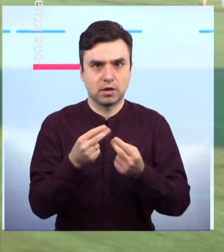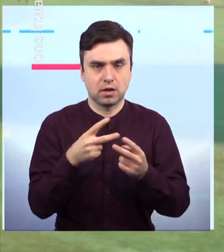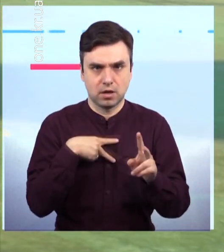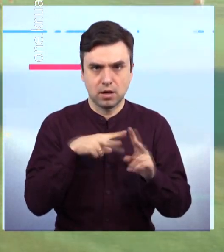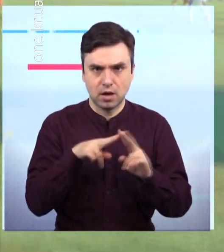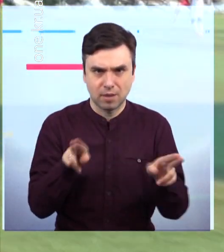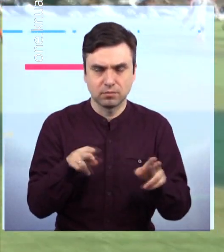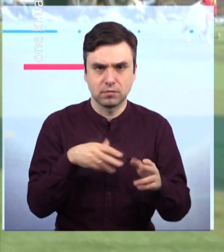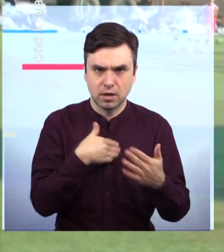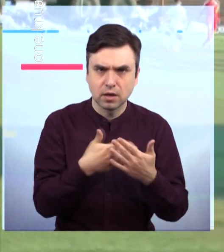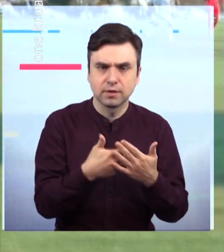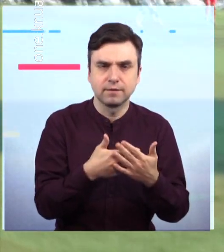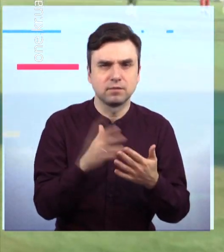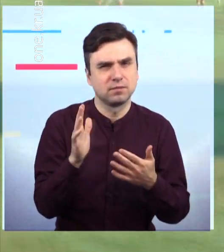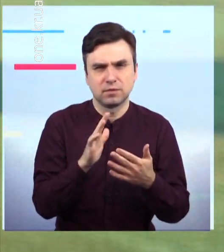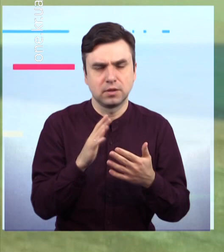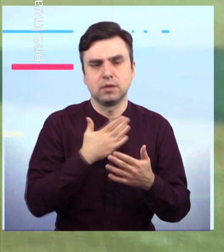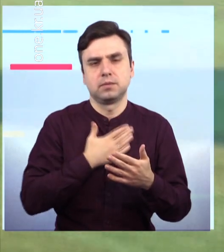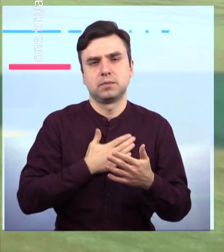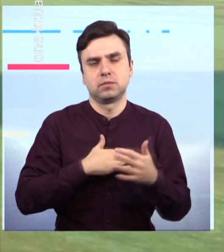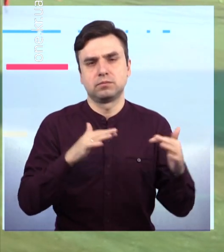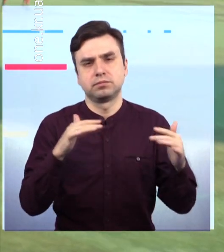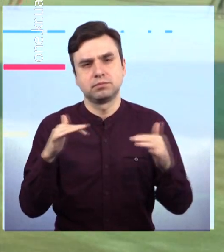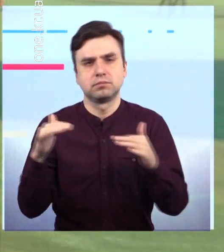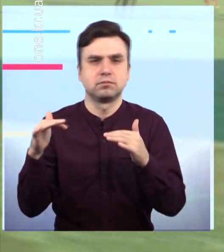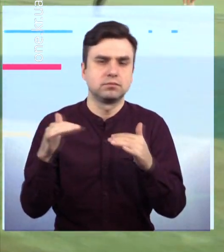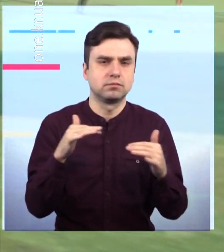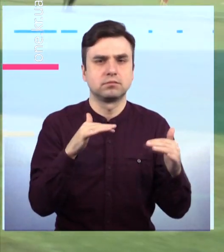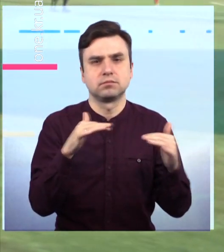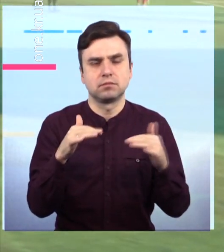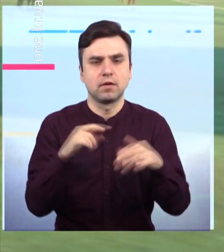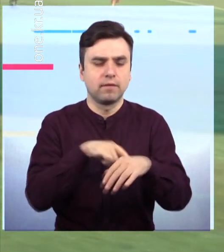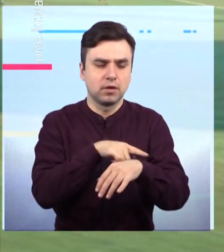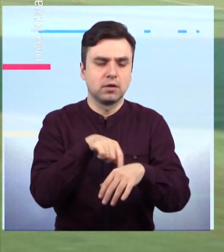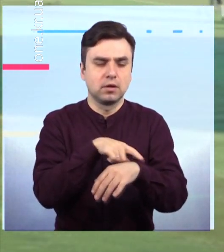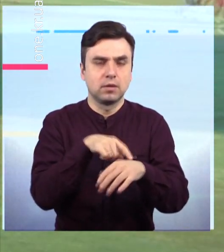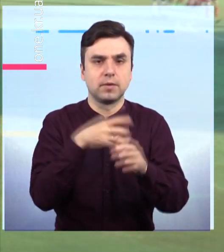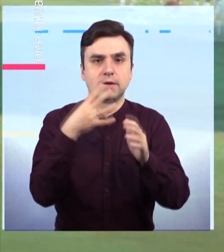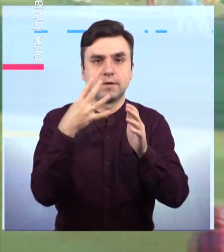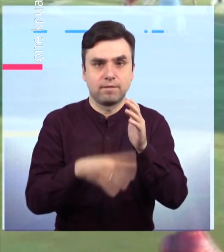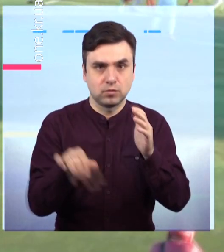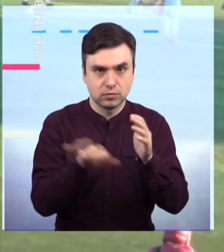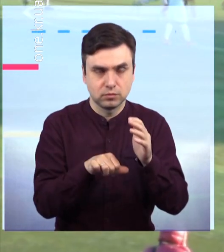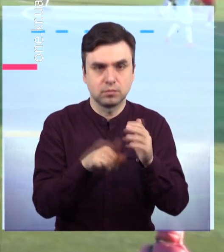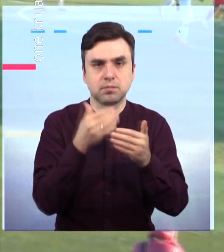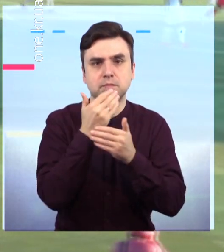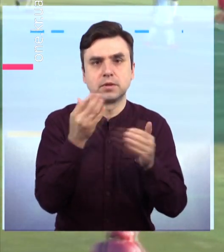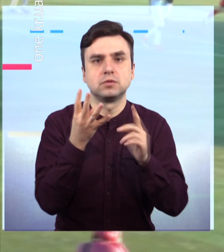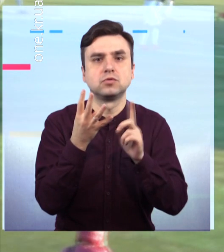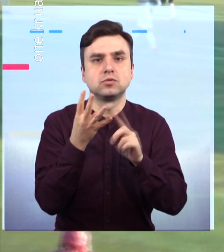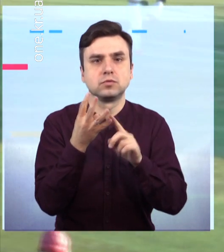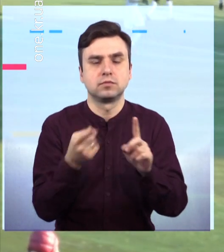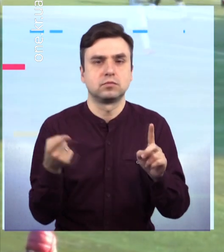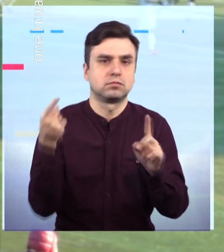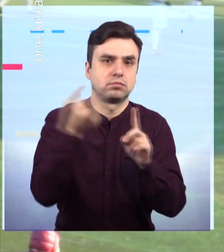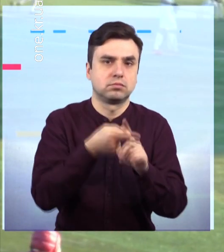кривбасівці забили четвертий, як виявилося, останній м'яч у цій зустрічі. Підсумковий рахунок 0-4 на користь гостей. Гра